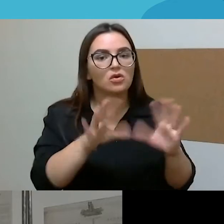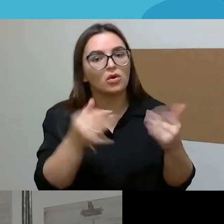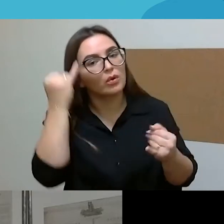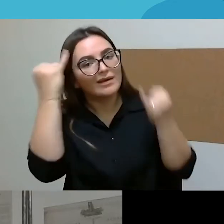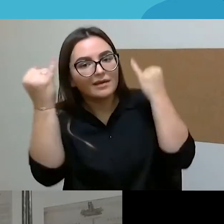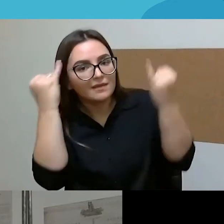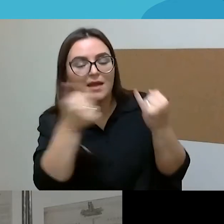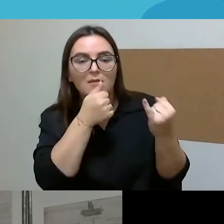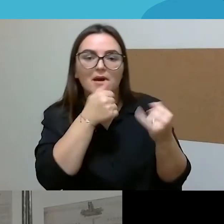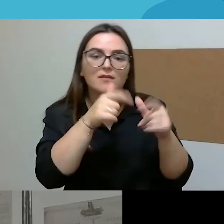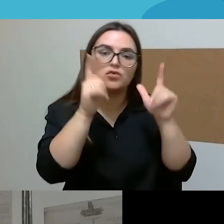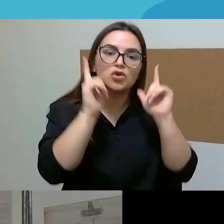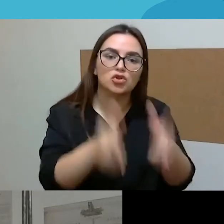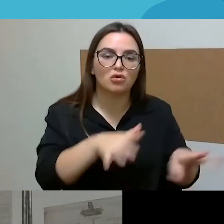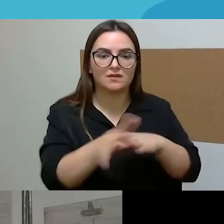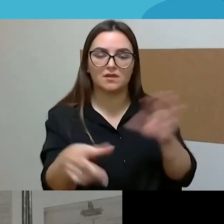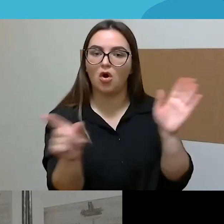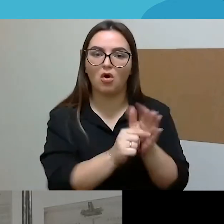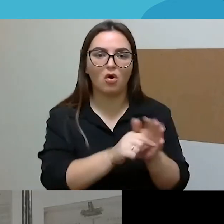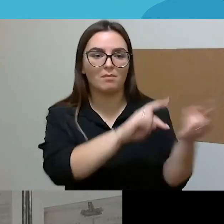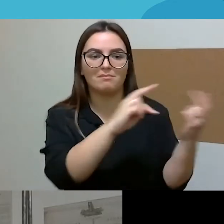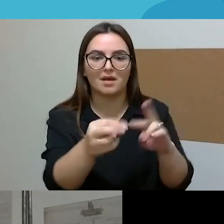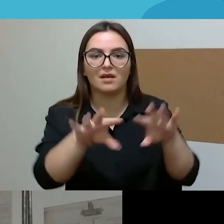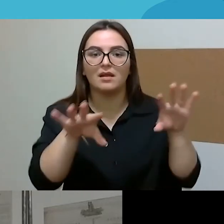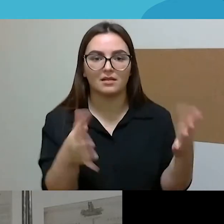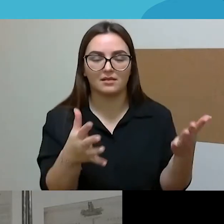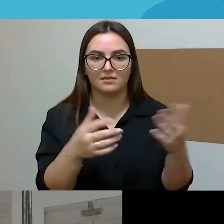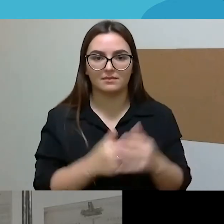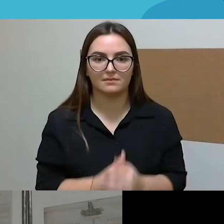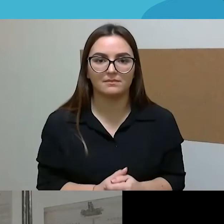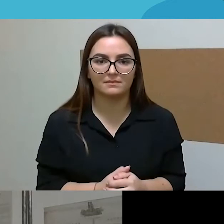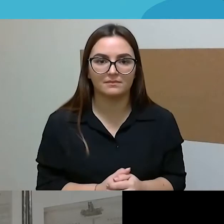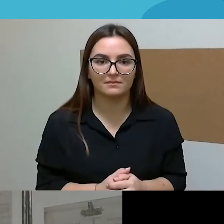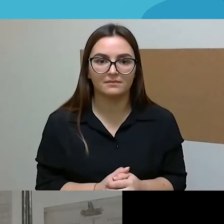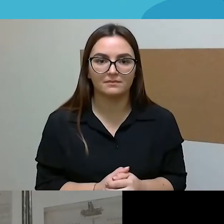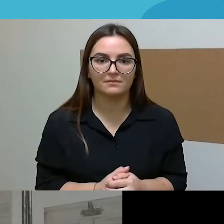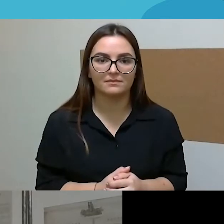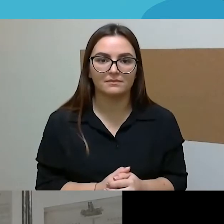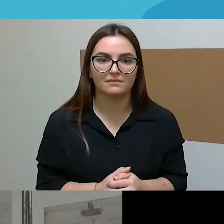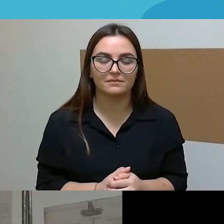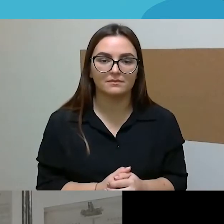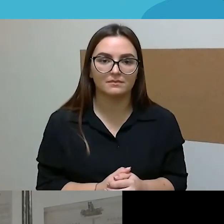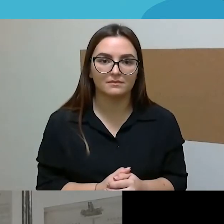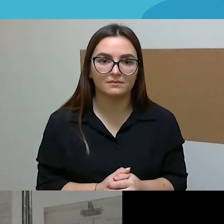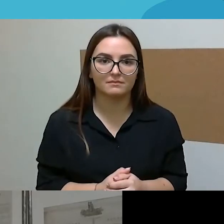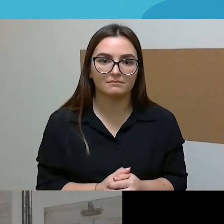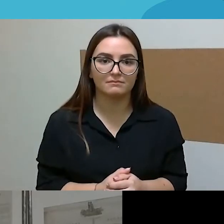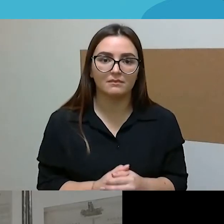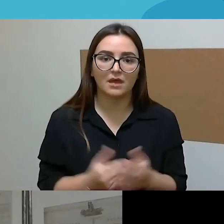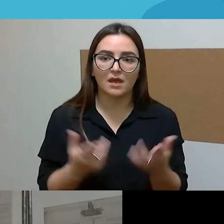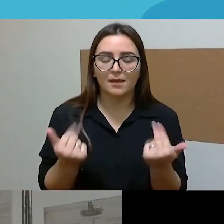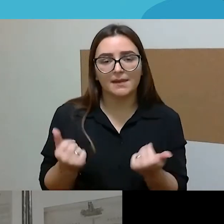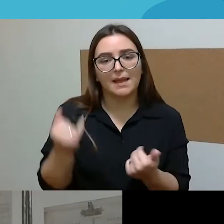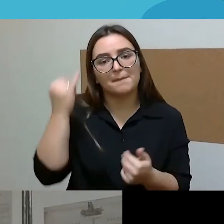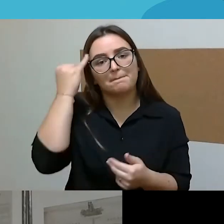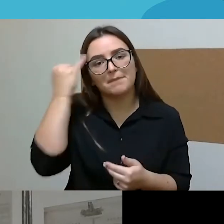iš tikrųjų turėtų net dėlsant būti visai kaip taip kategoriškai? Tai ta mintis gal